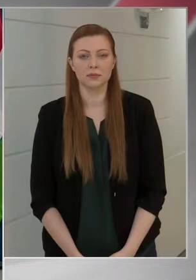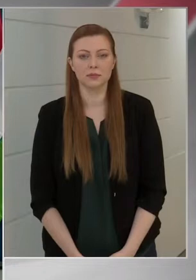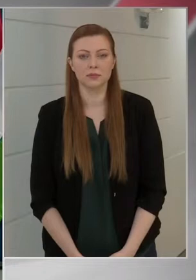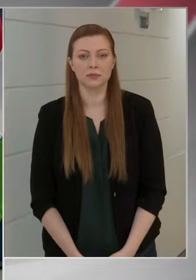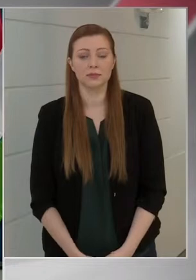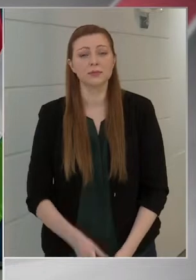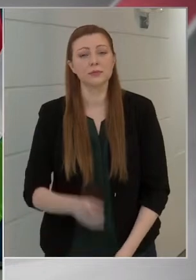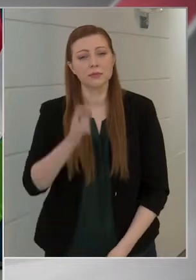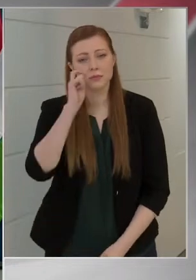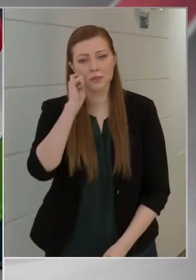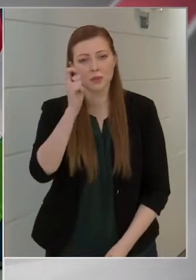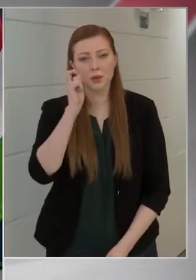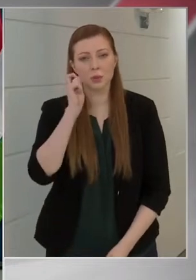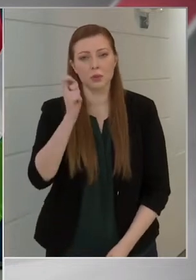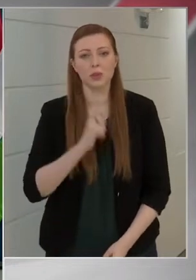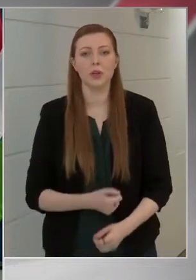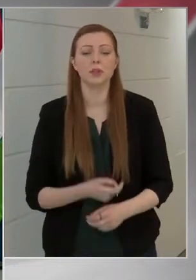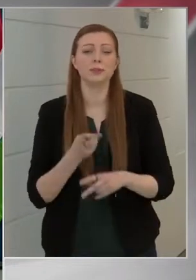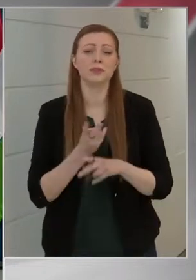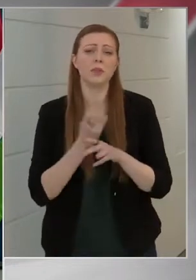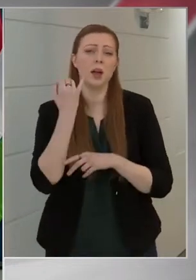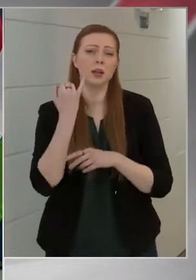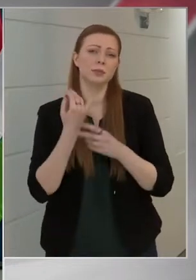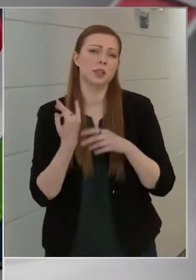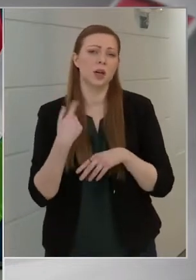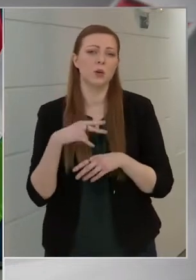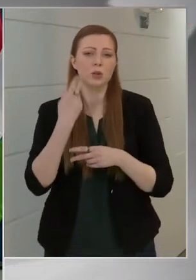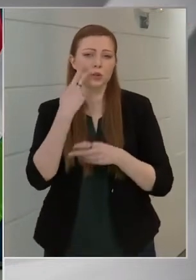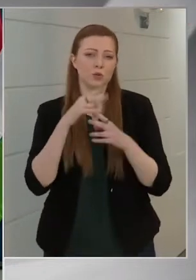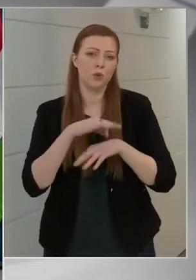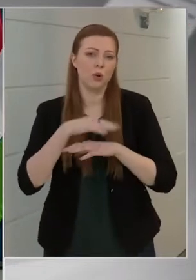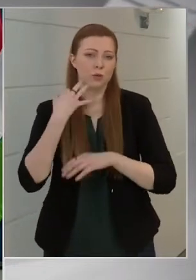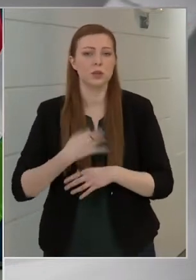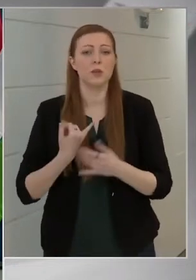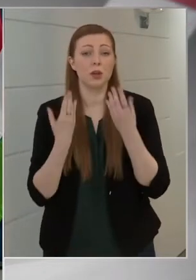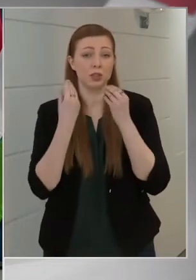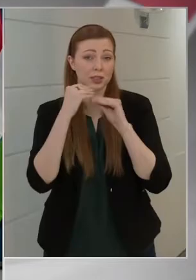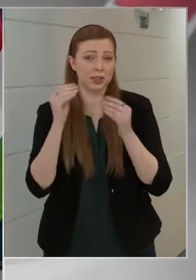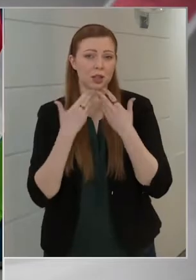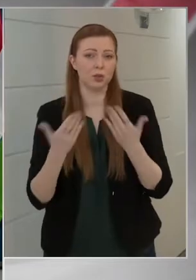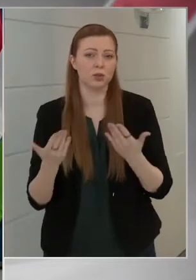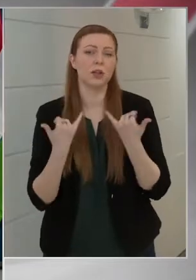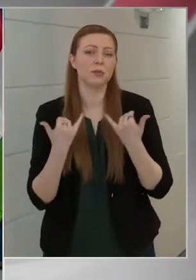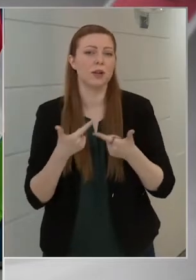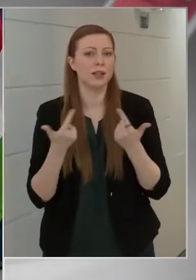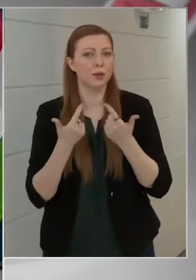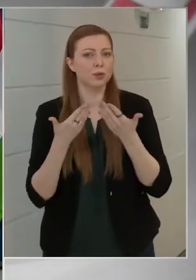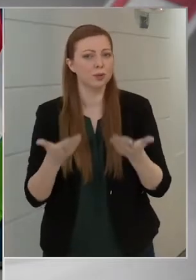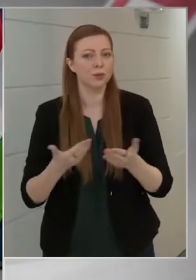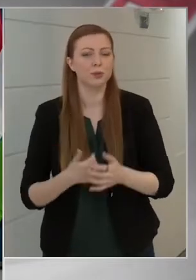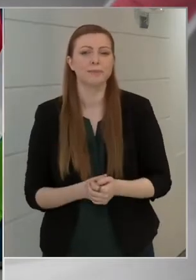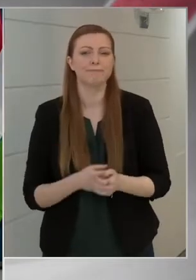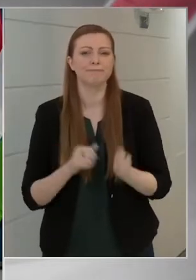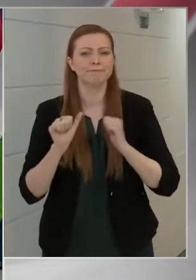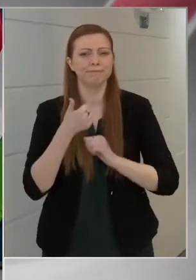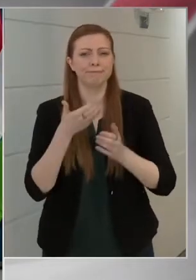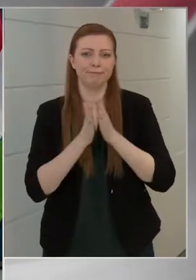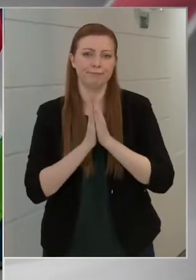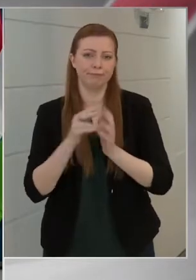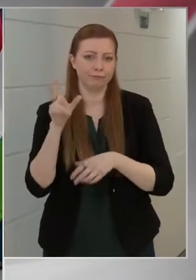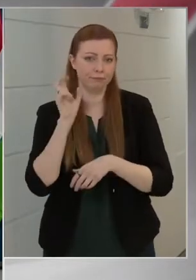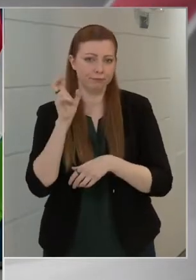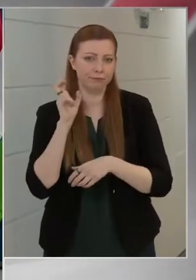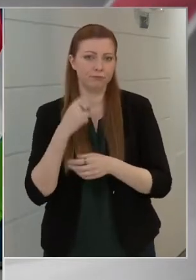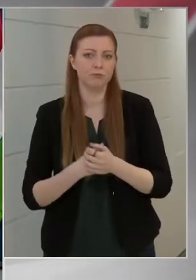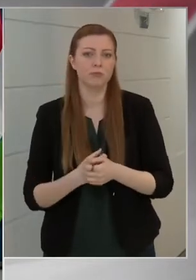Jó napot kívánok! Államtitkár úrral és főorós asszonya, ma is tisztelettel köszöntjük Önöket mai tájékoztatónkon. Elsőként kérem, hallgassák